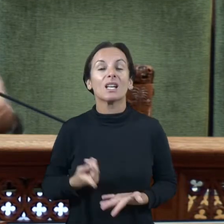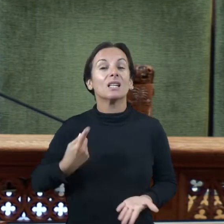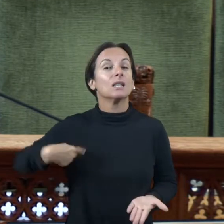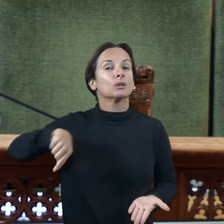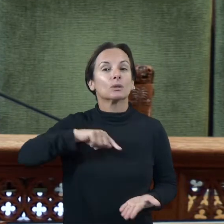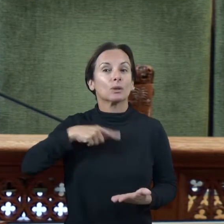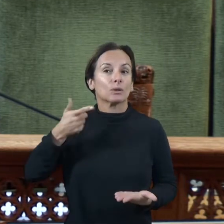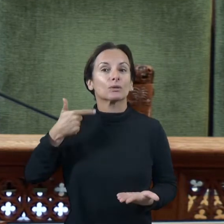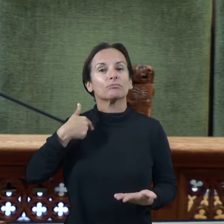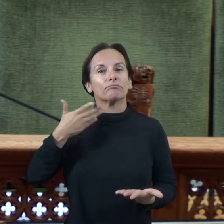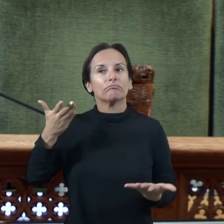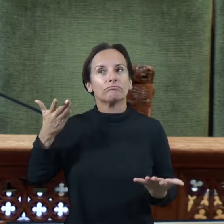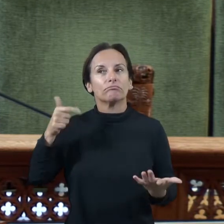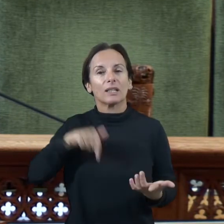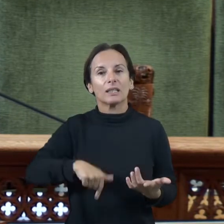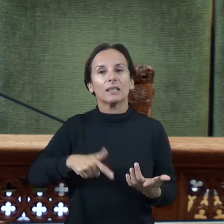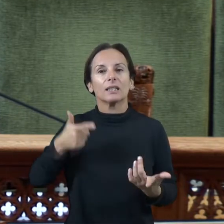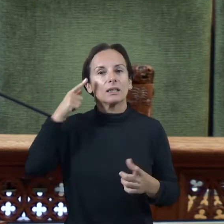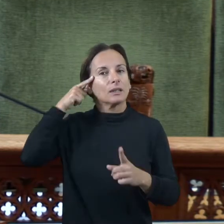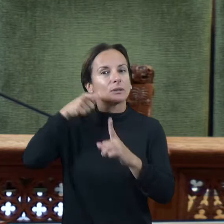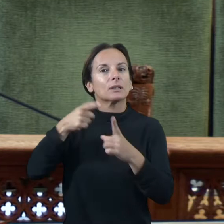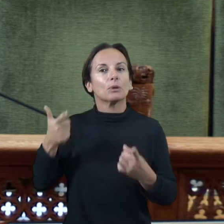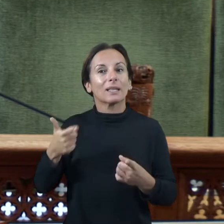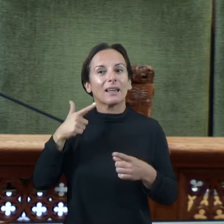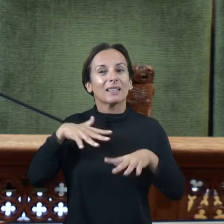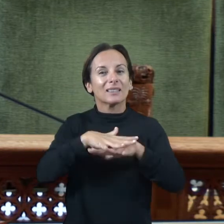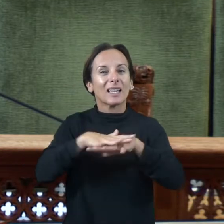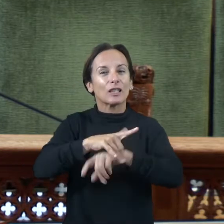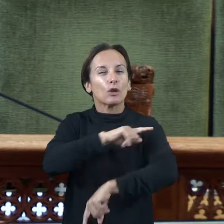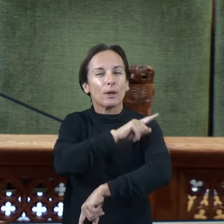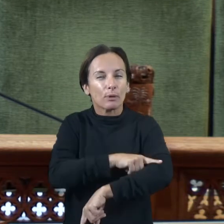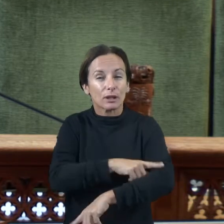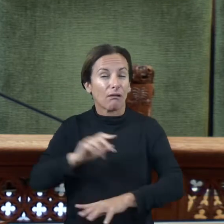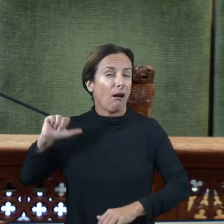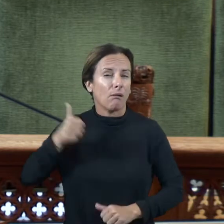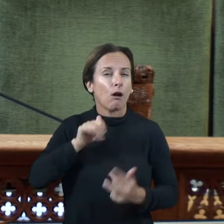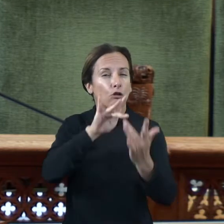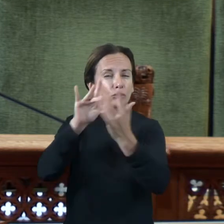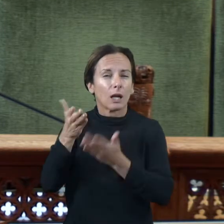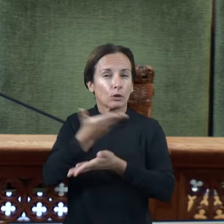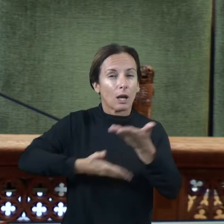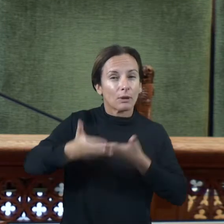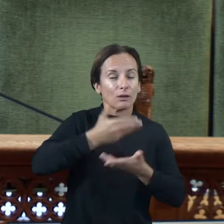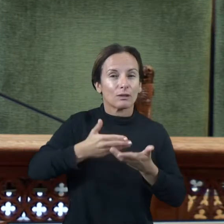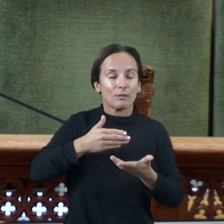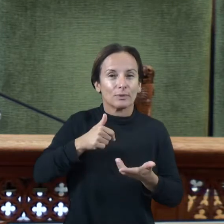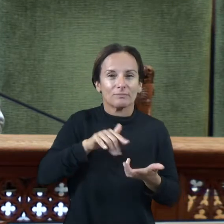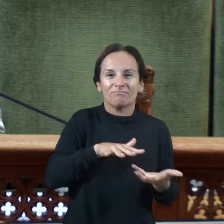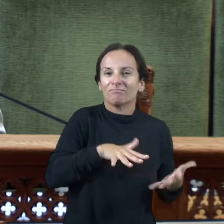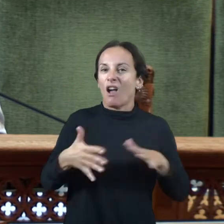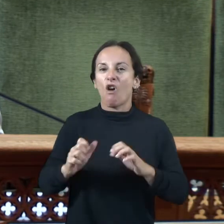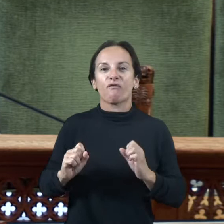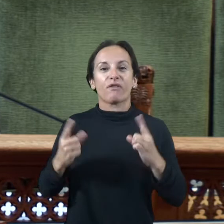manera que hi hagués tot aquest teixit esportiu tan important per nosaltres que constantment estem en contacte amb ells però de qualque manera l'hem oficialitzat amb